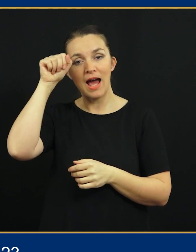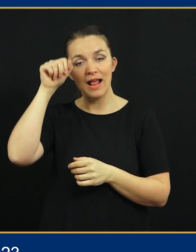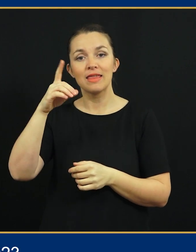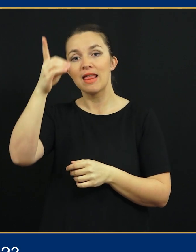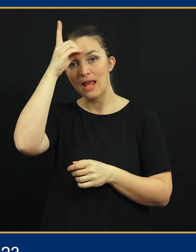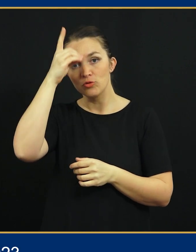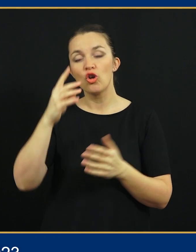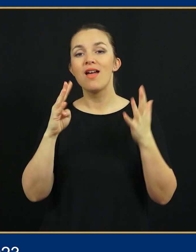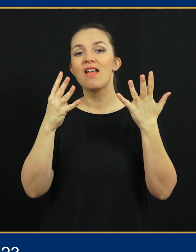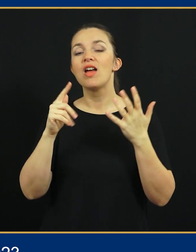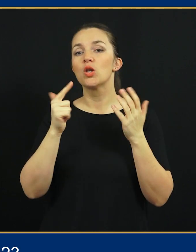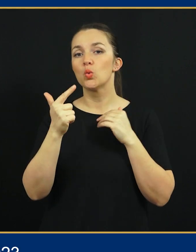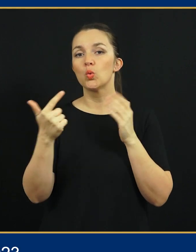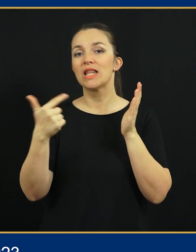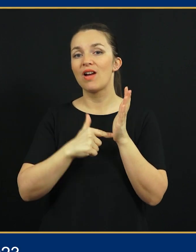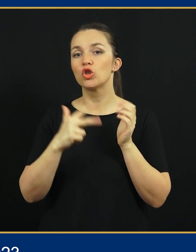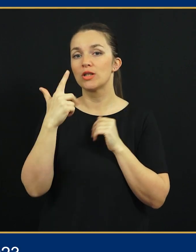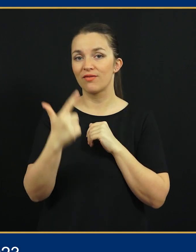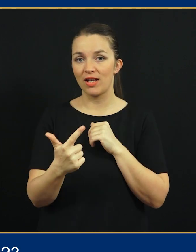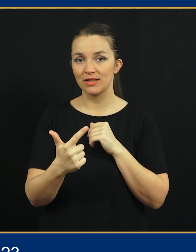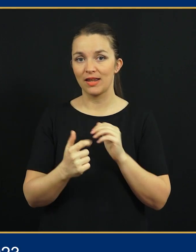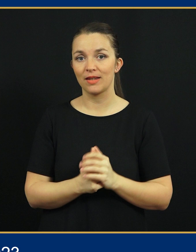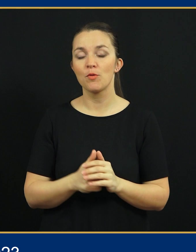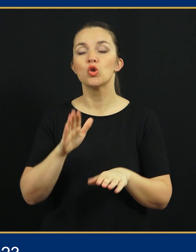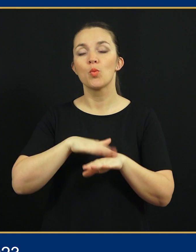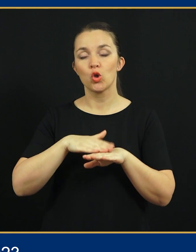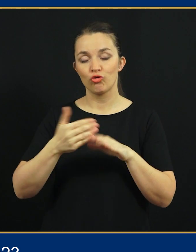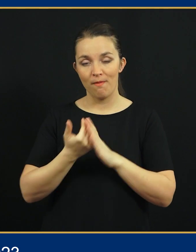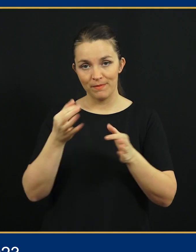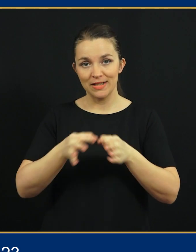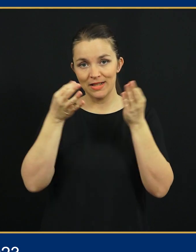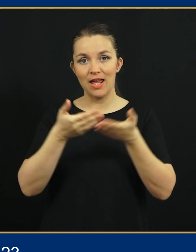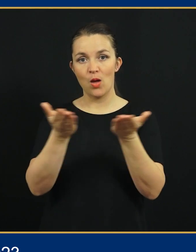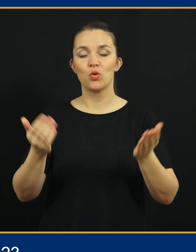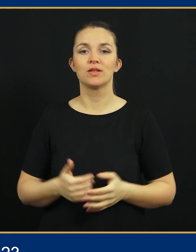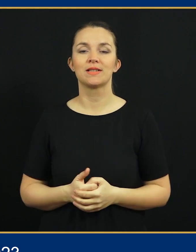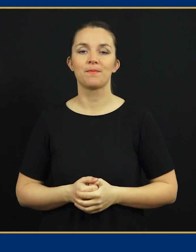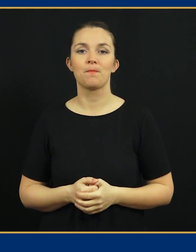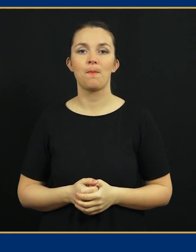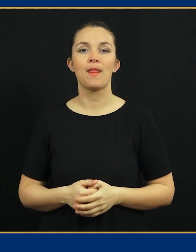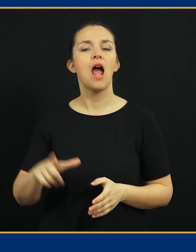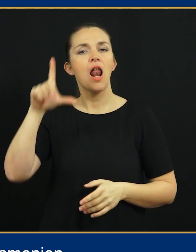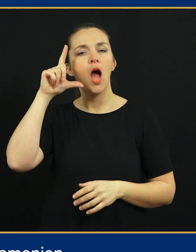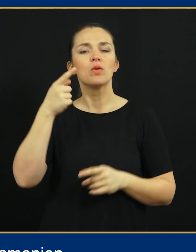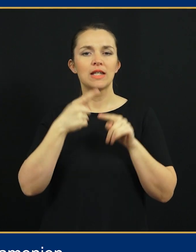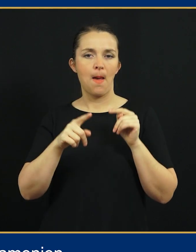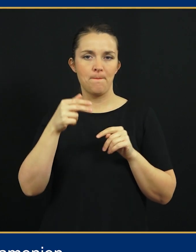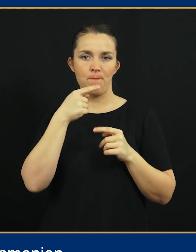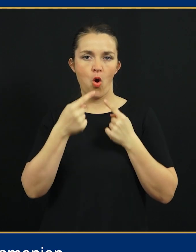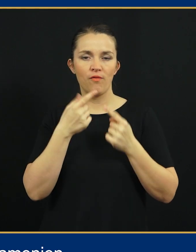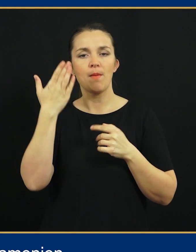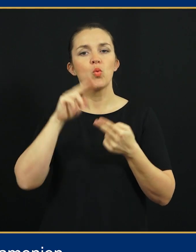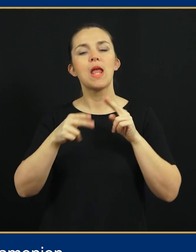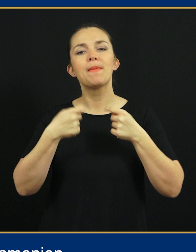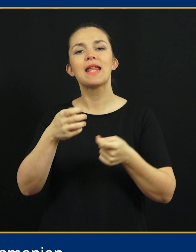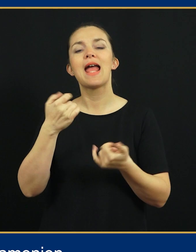Berlin, Nemčija, 9.2.2023. Sporočila za javnost. O srednji del pogovore